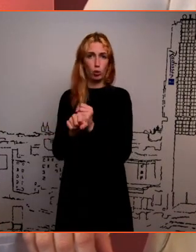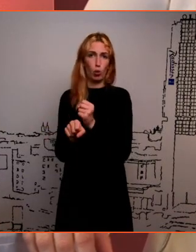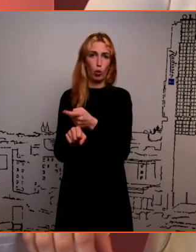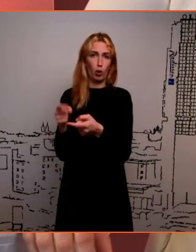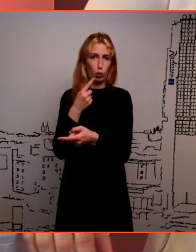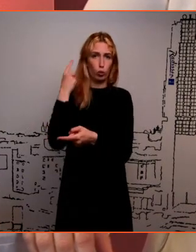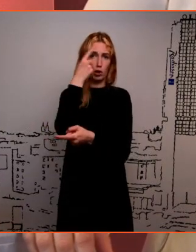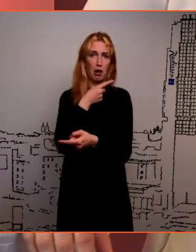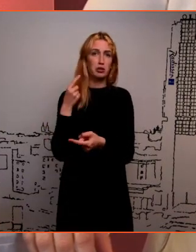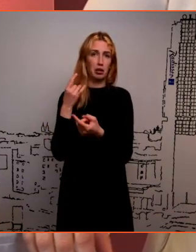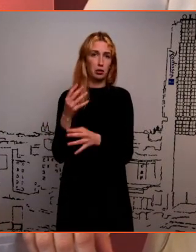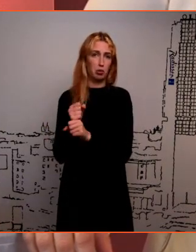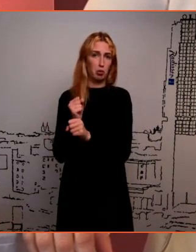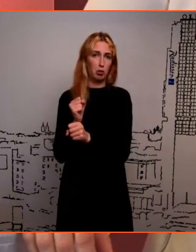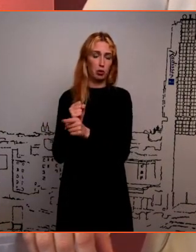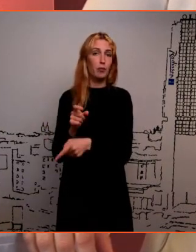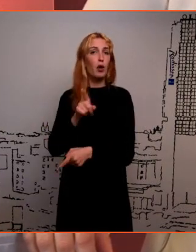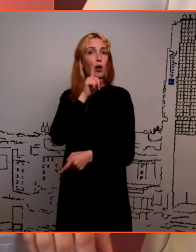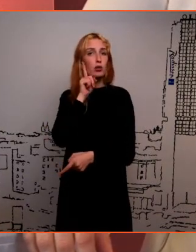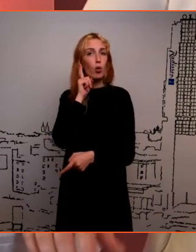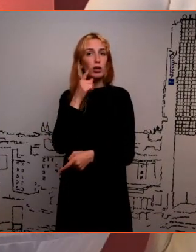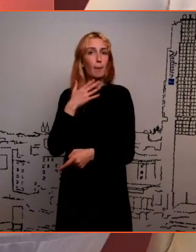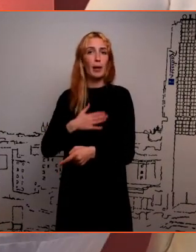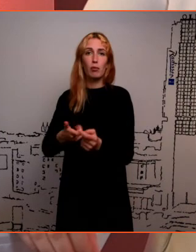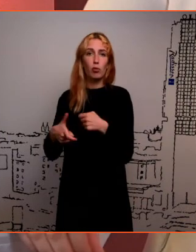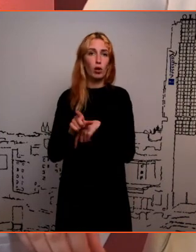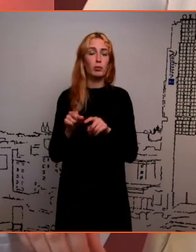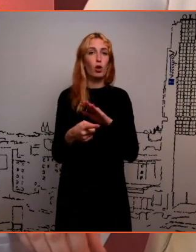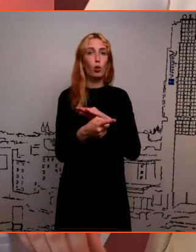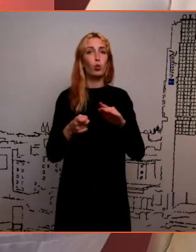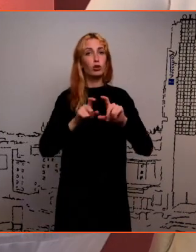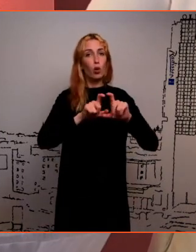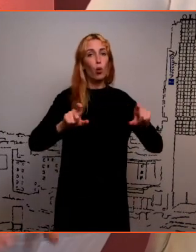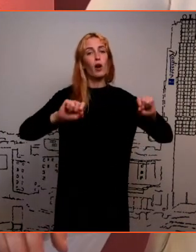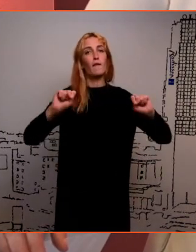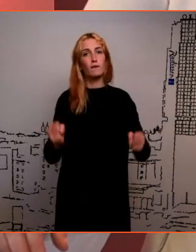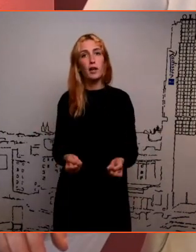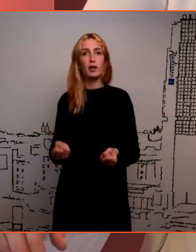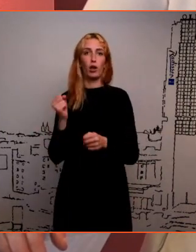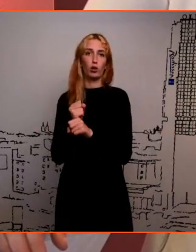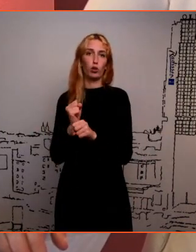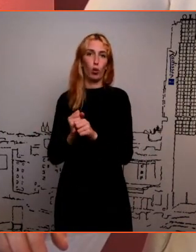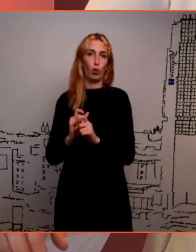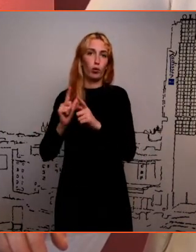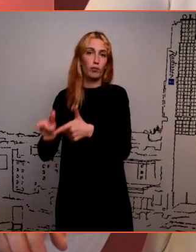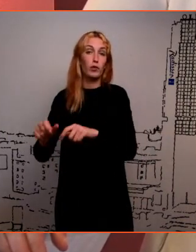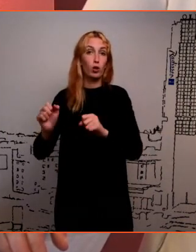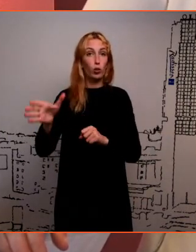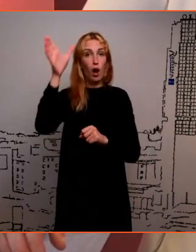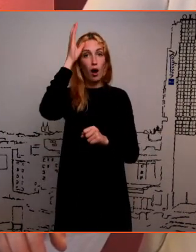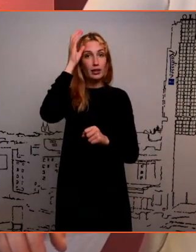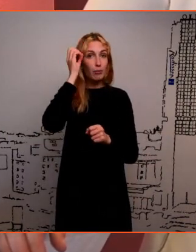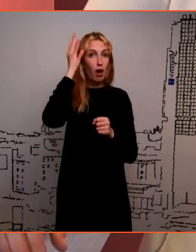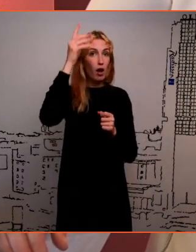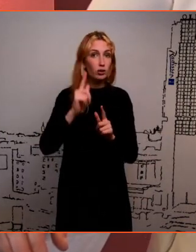et noored praegu eelistavadki kõige rohkem kutsekooli või ka tööle minna ja siis kui lähevad akadeemilise haridusse siis väga